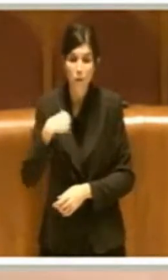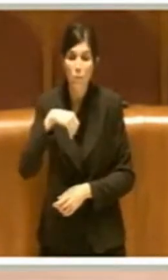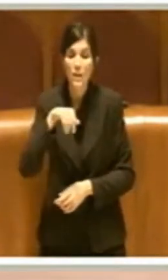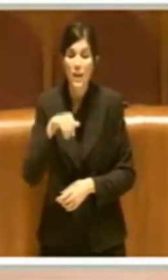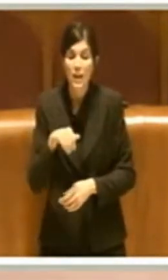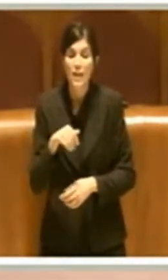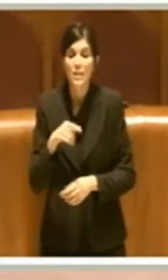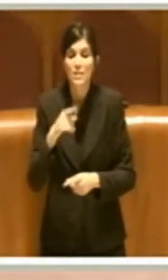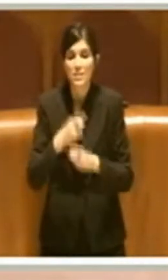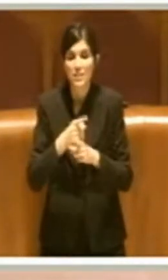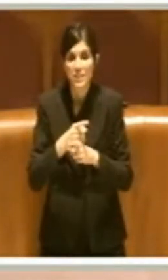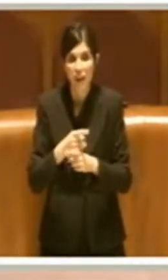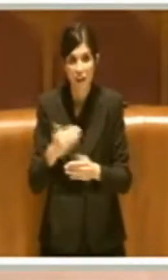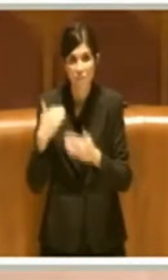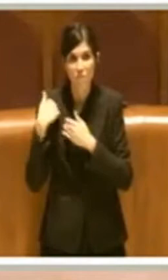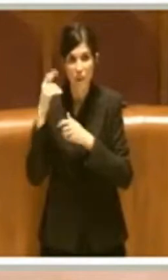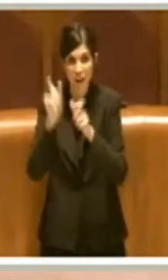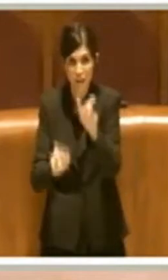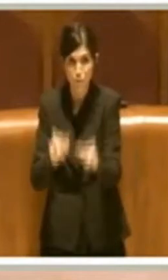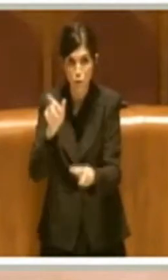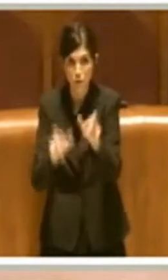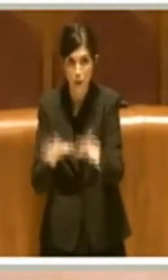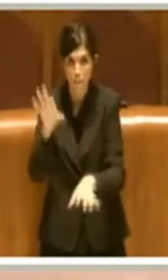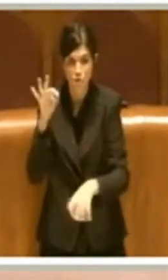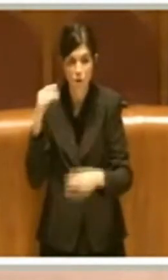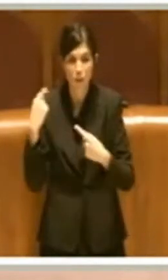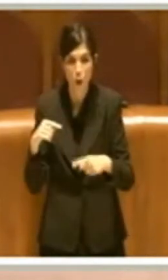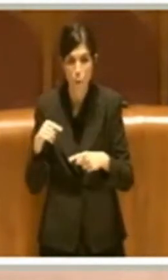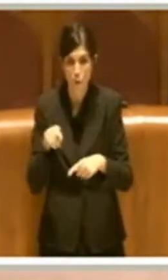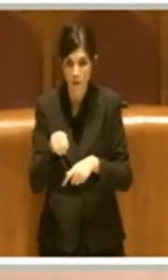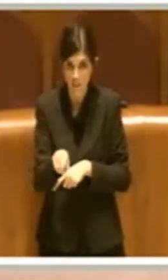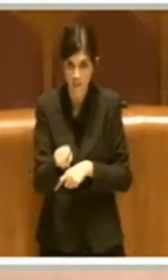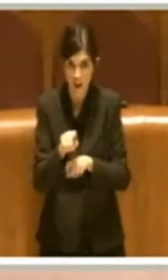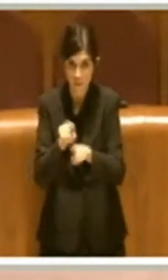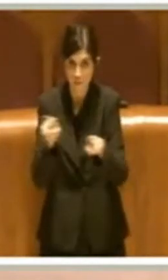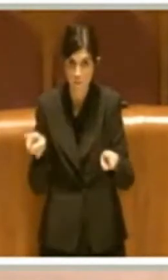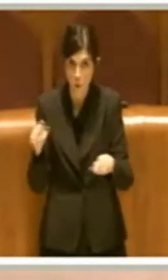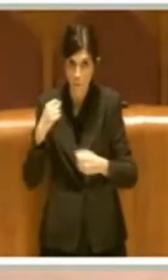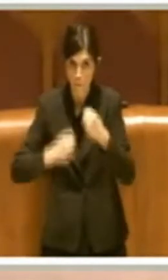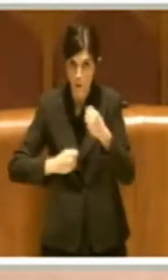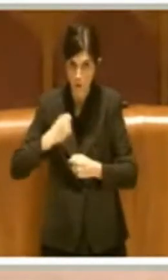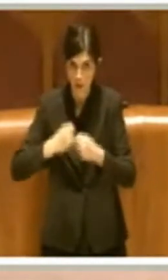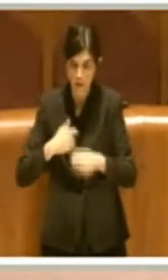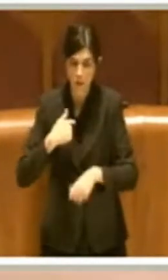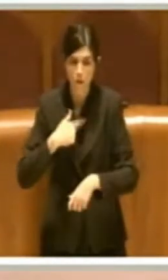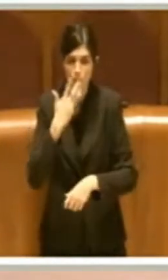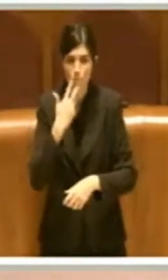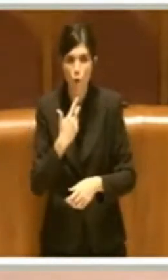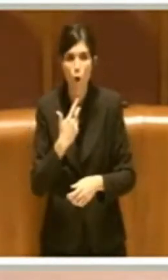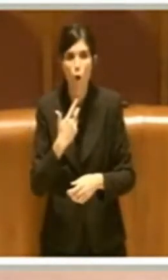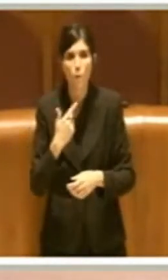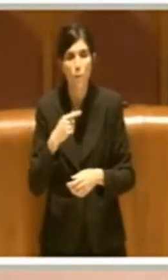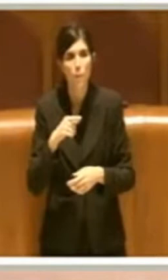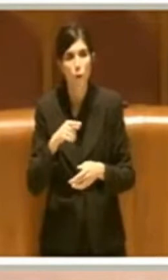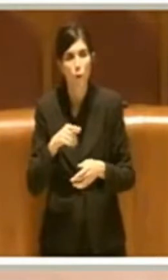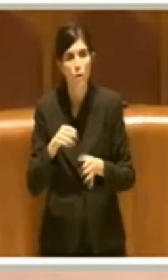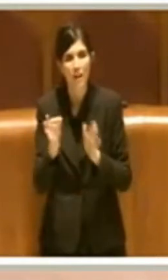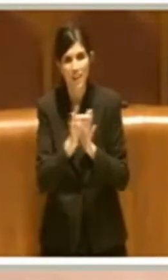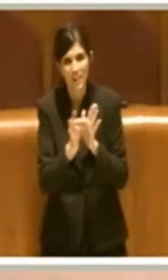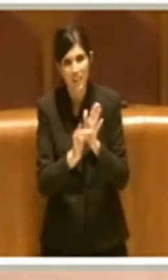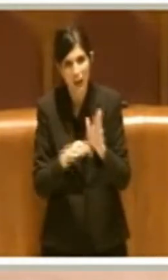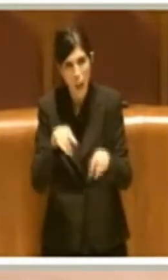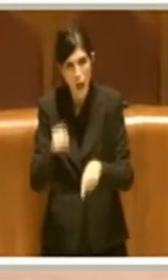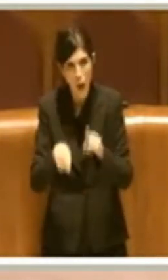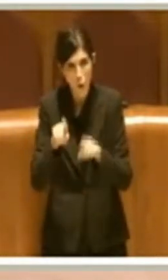responsabili di certe scelte. Io vorrei soffermare su diversi aspetti.